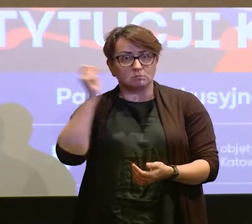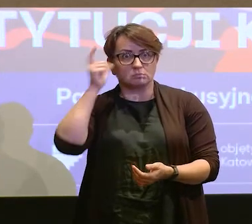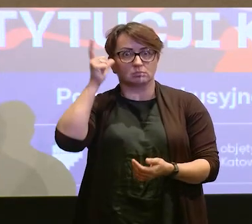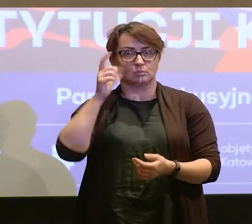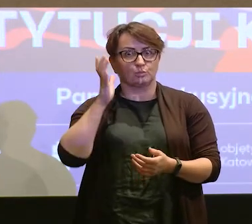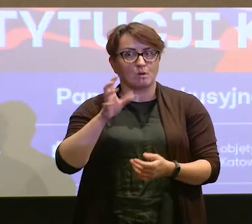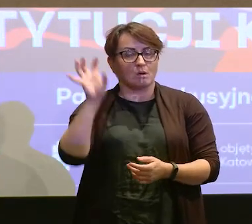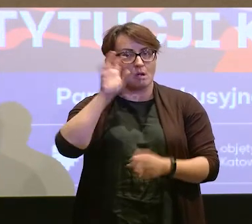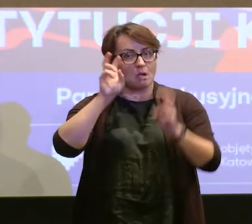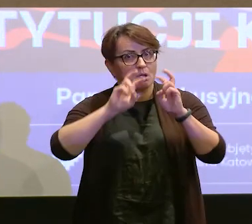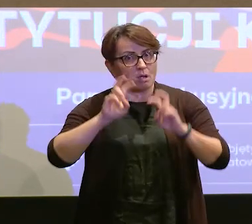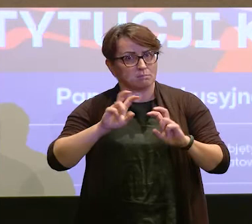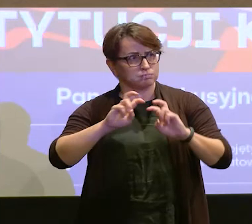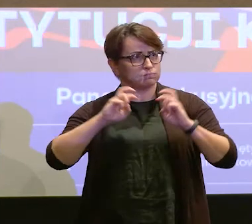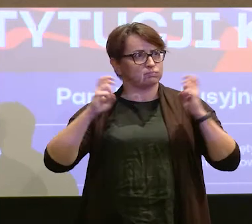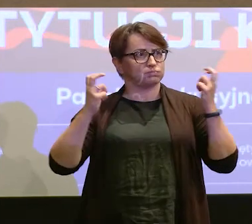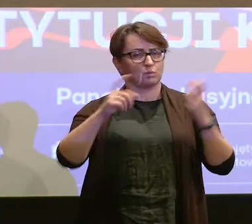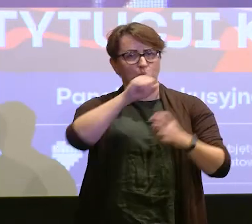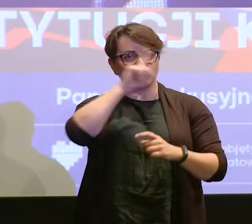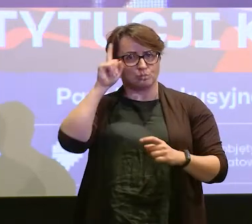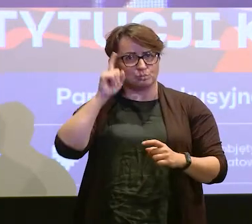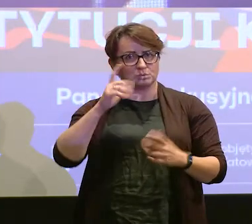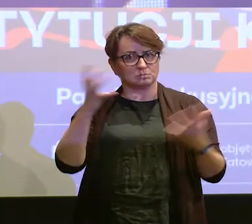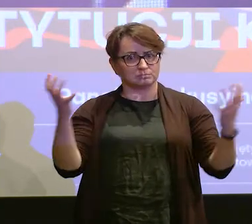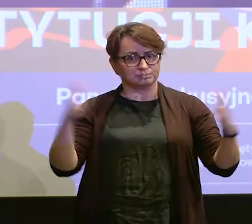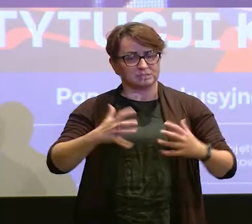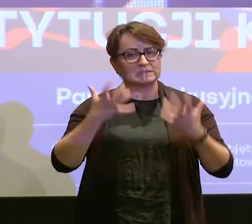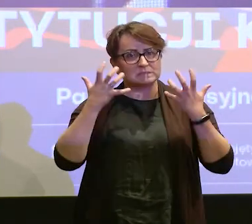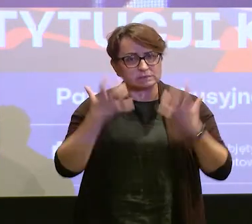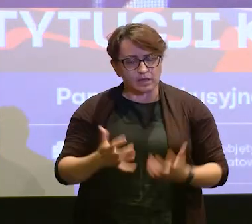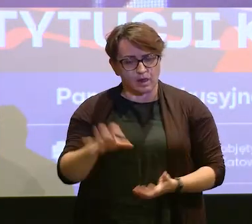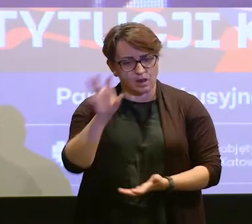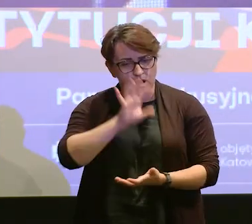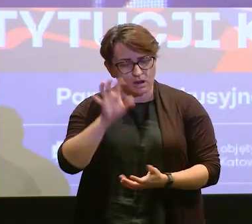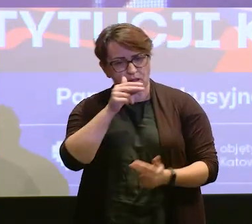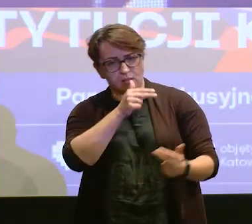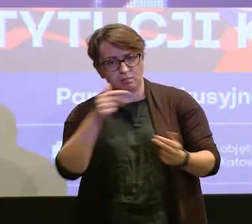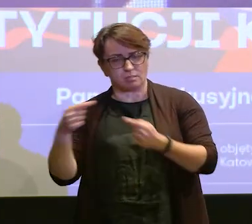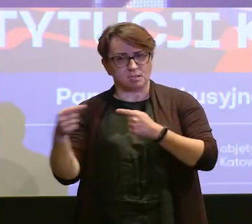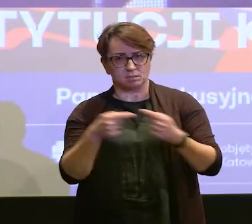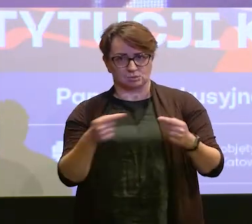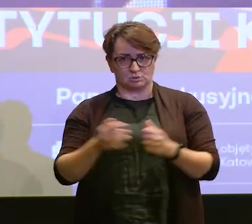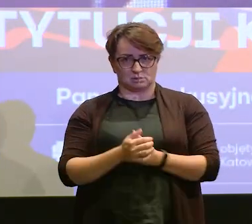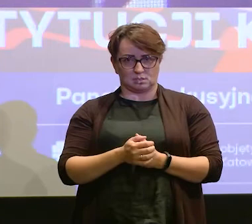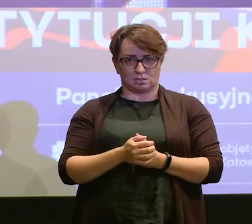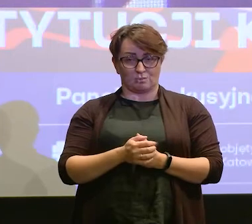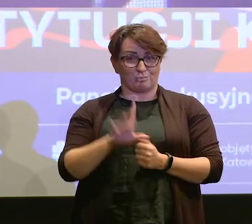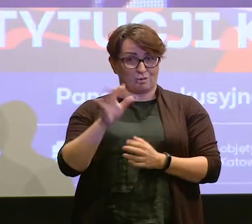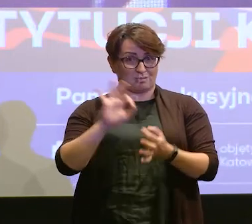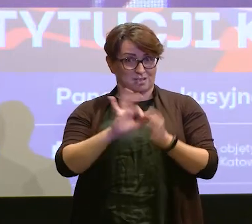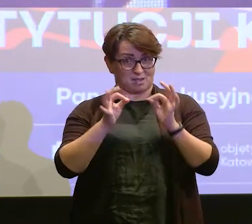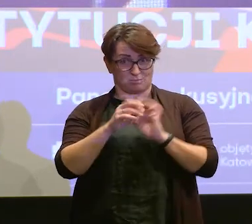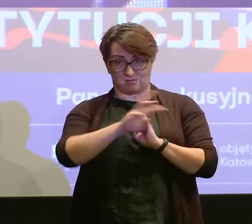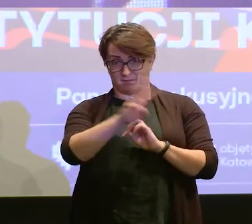pochylił, w takim gronie ludzi, którzy chcieli się nad tym pochylić, bo jakbyście się nie